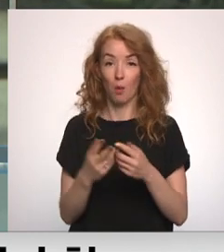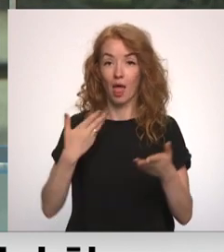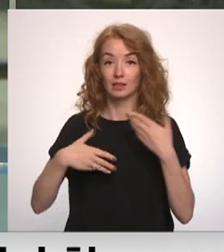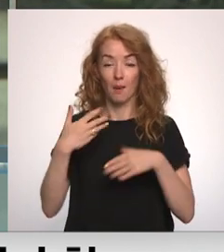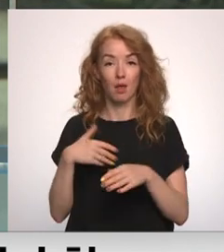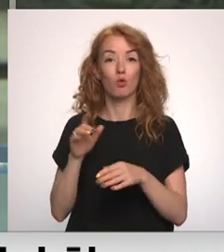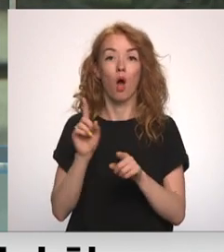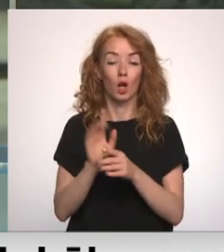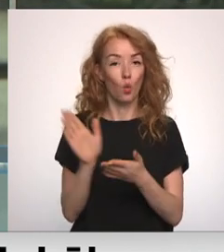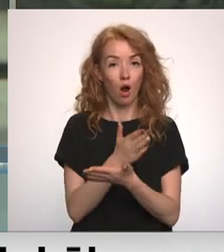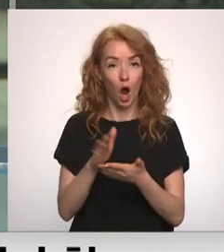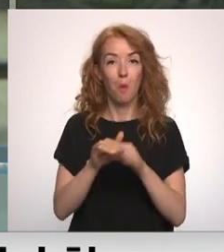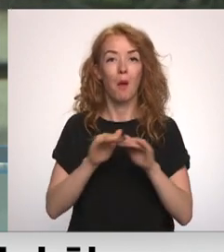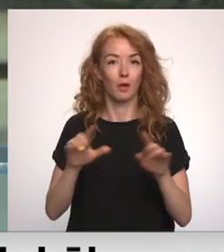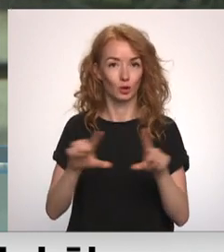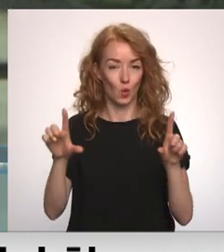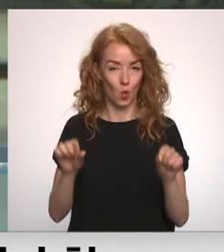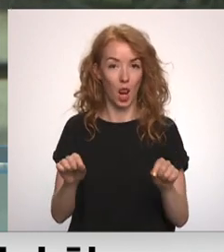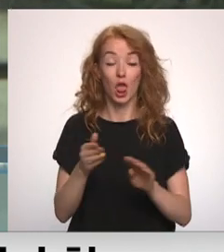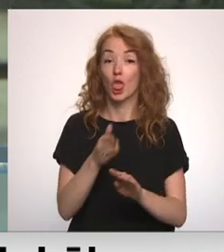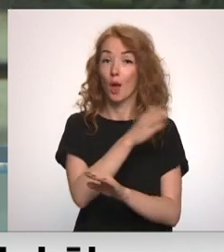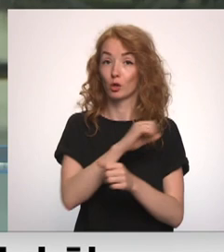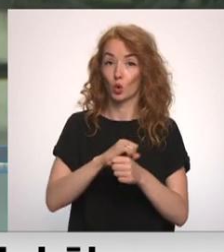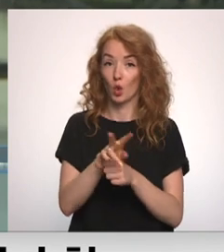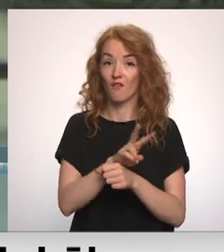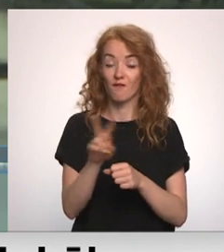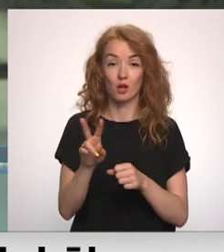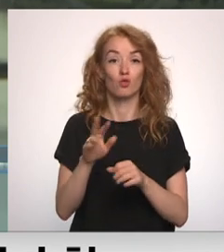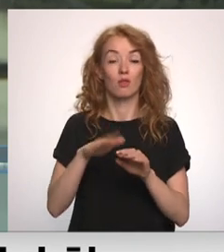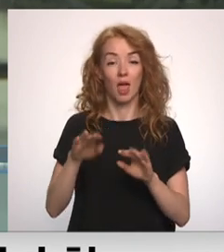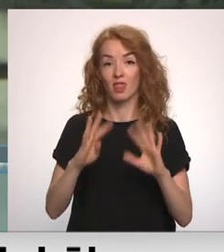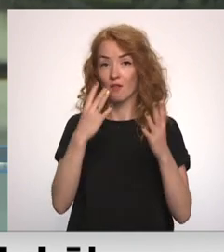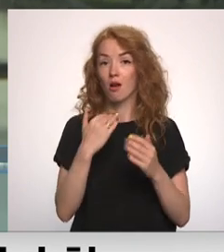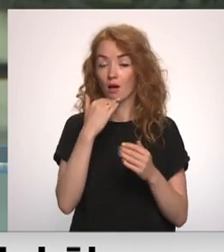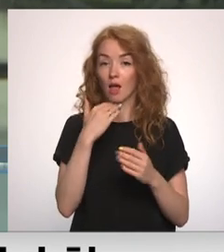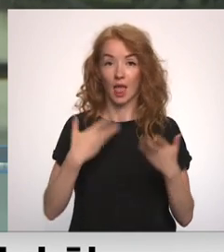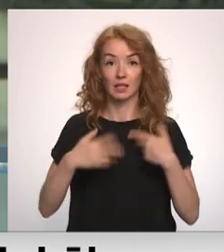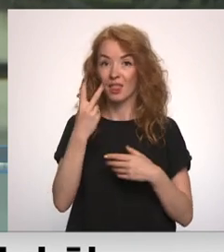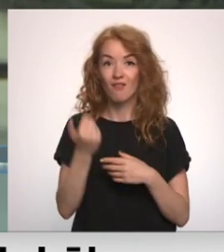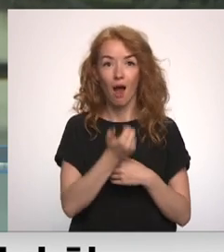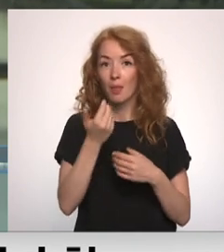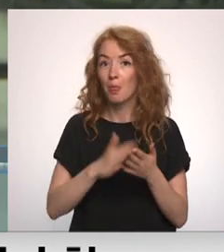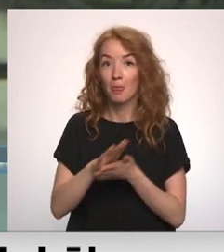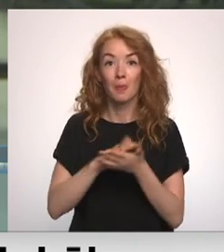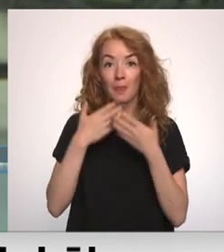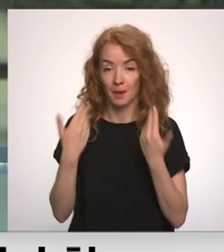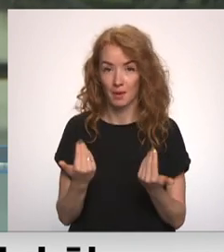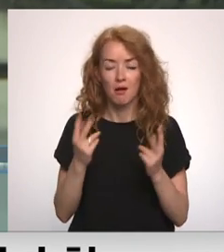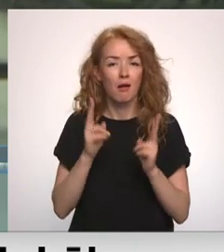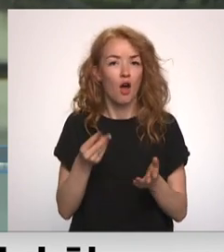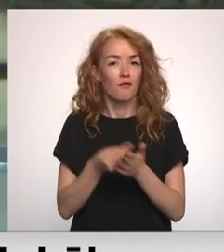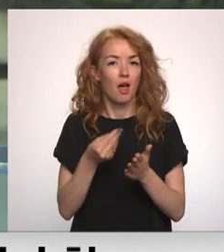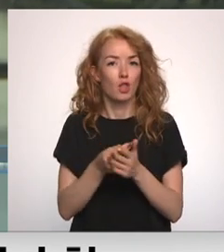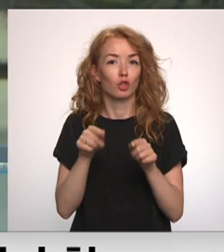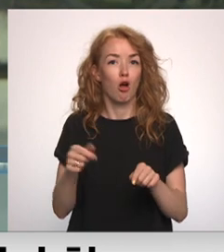lika arī pamatskola beidzēja. Iepriekš Covid dēļ devīto klašu skolēniem eksāmeni divus gadus nenotika. Kā vērtēt šā gada